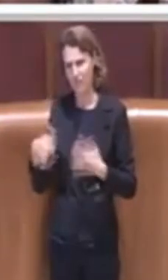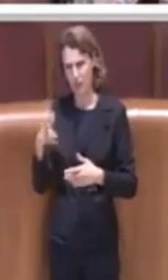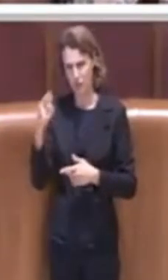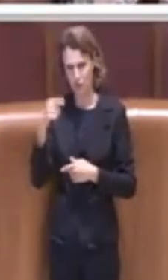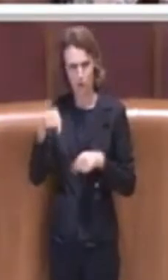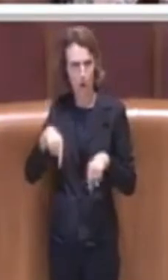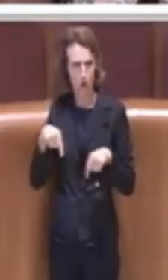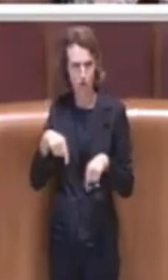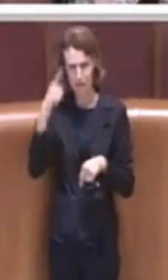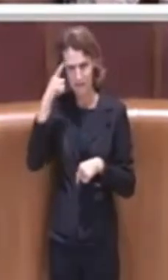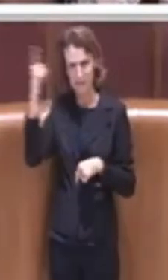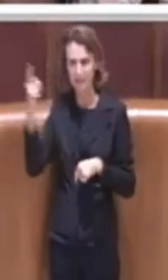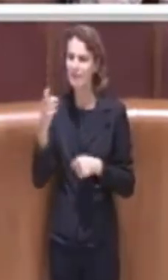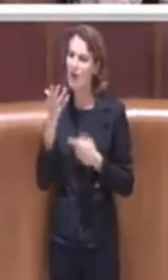pubblicamente. Grazie. Grazie.